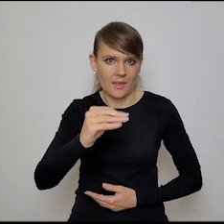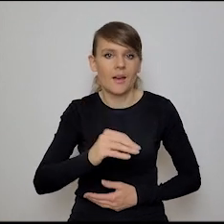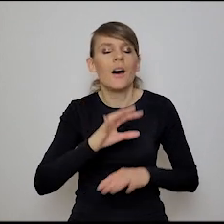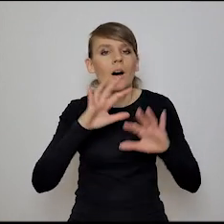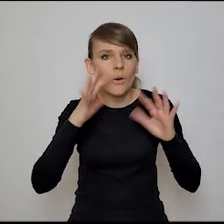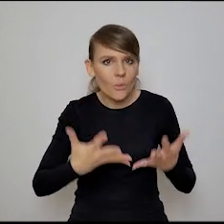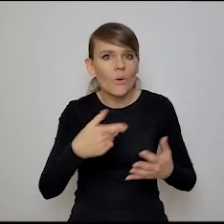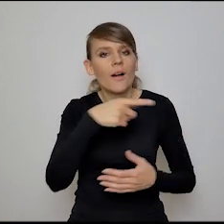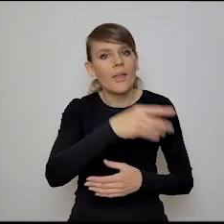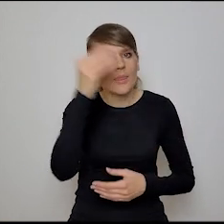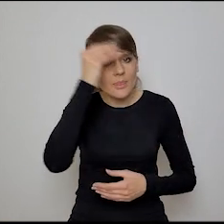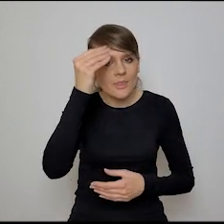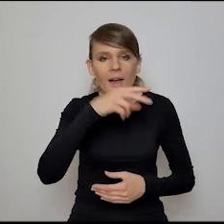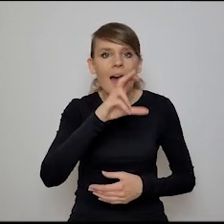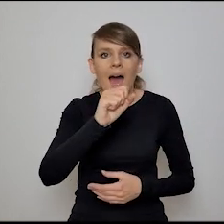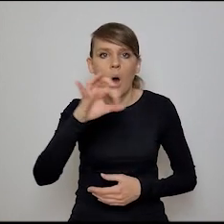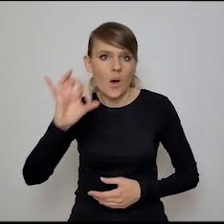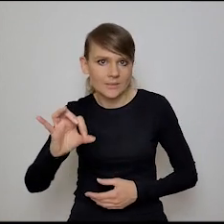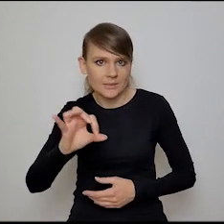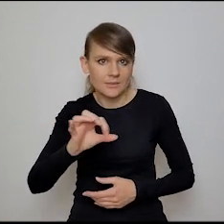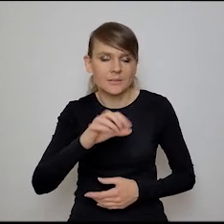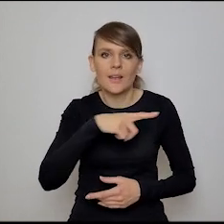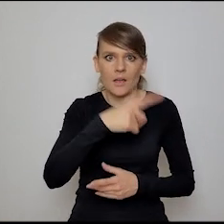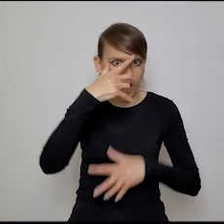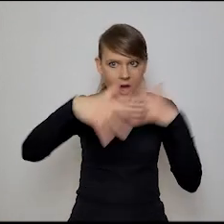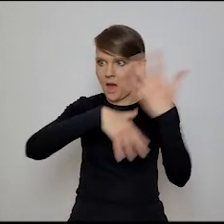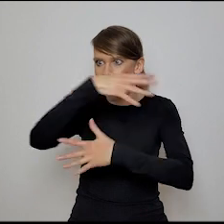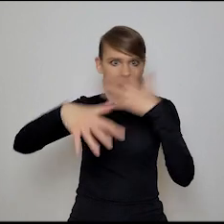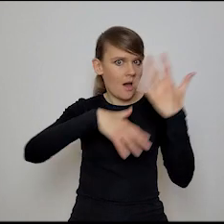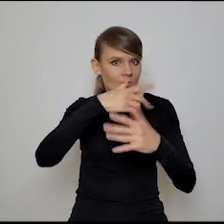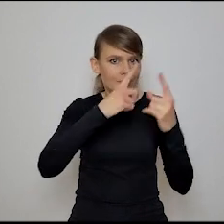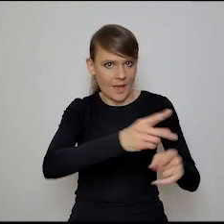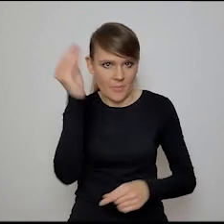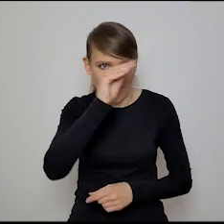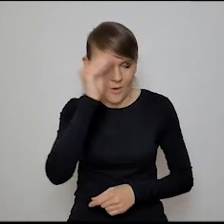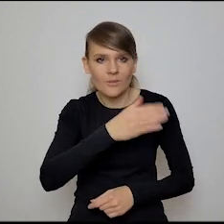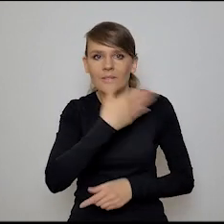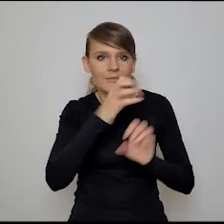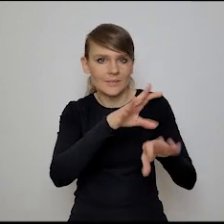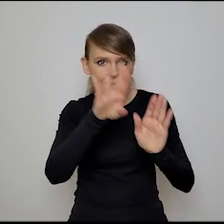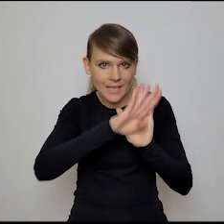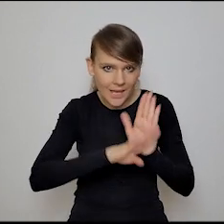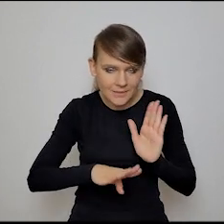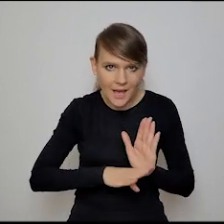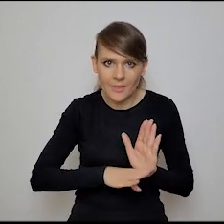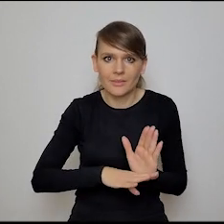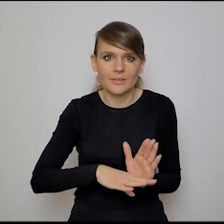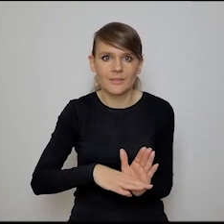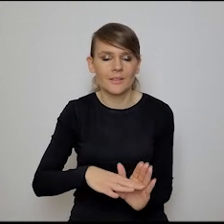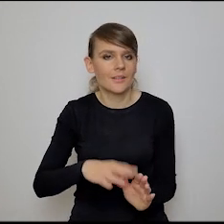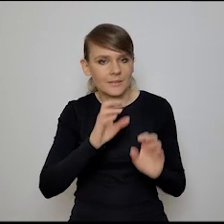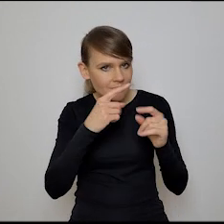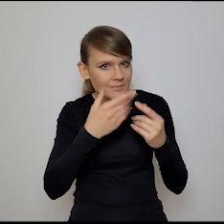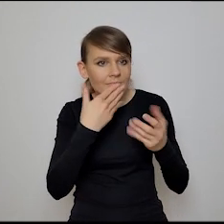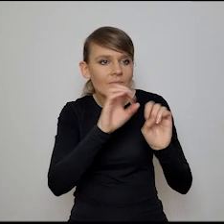naucz się poszytulać chaos. Naucz się działać w poczuciu dezorientacji. Nikt im nie tłumaczy zasad. Nikt im nie tłumaczy... Jak